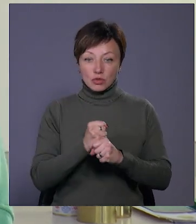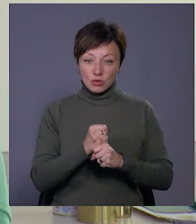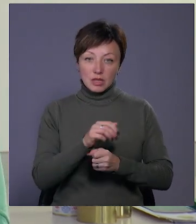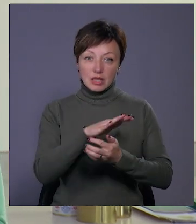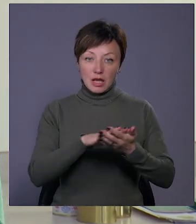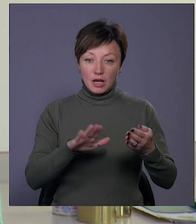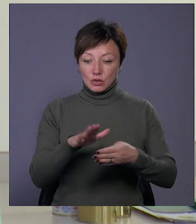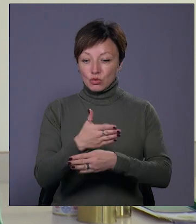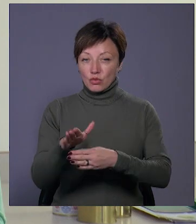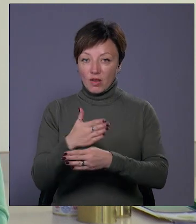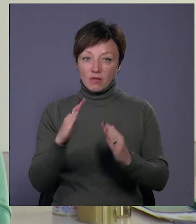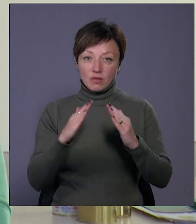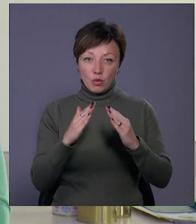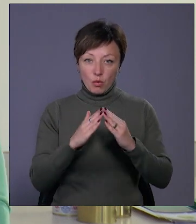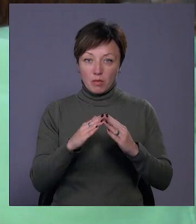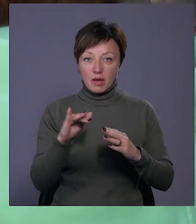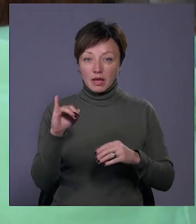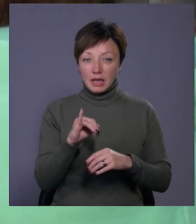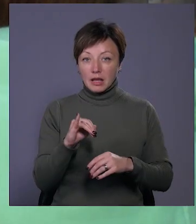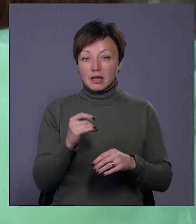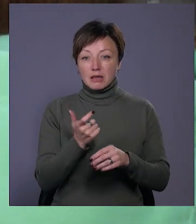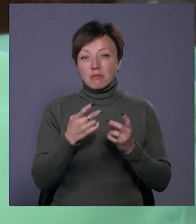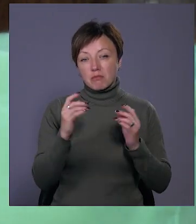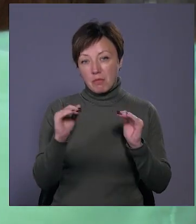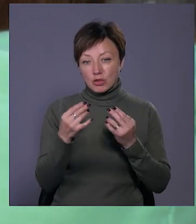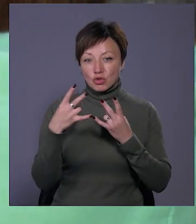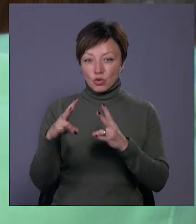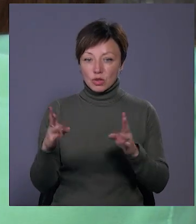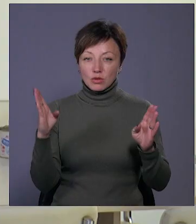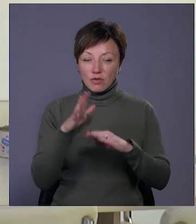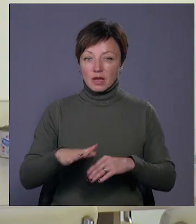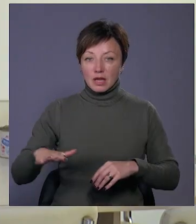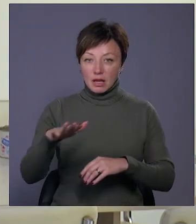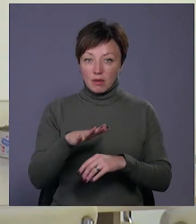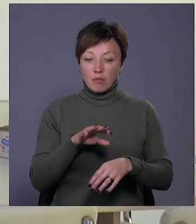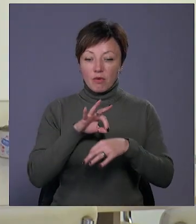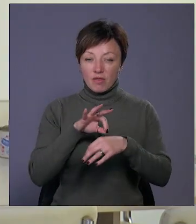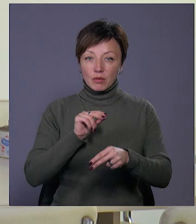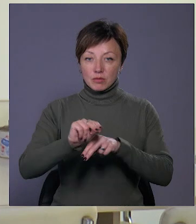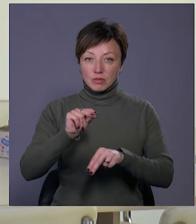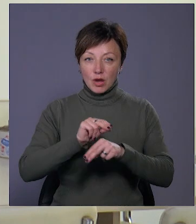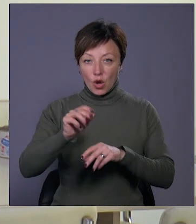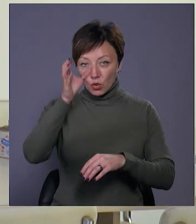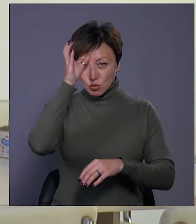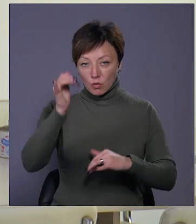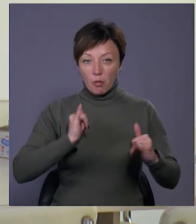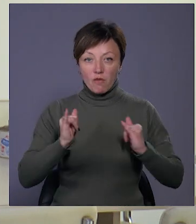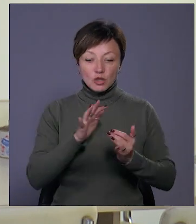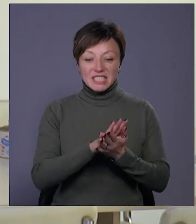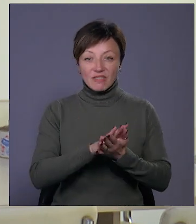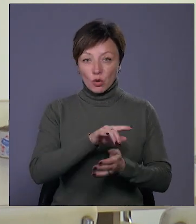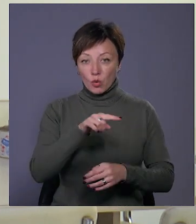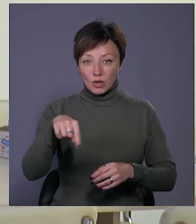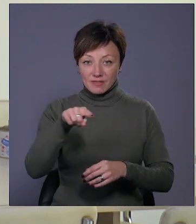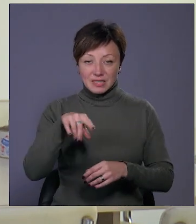і вже далі сортувати відходи вдома і переносити їх, аби якнайменше шкодити довкілля. Ми проведемо воркшоп щодо розумного поводження з відходами, де ми